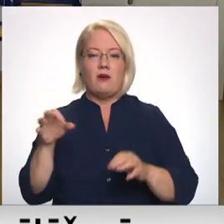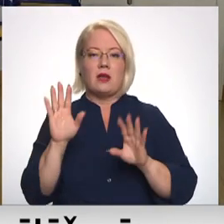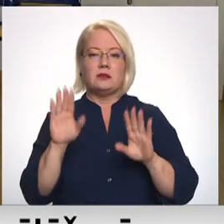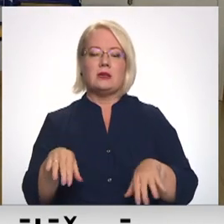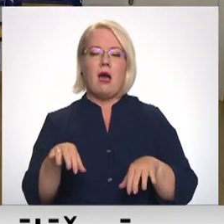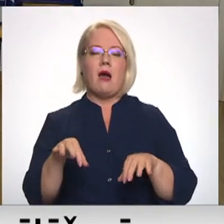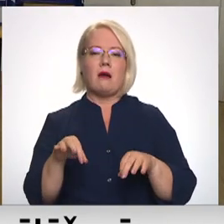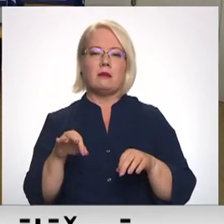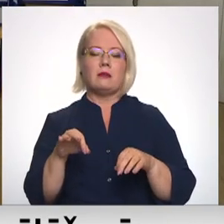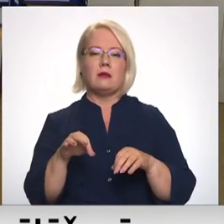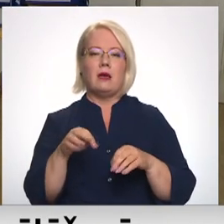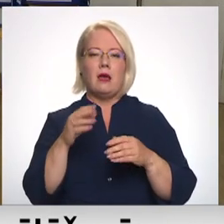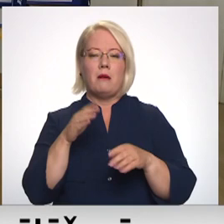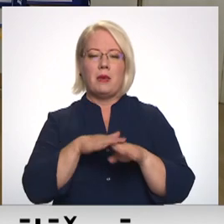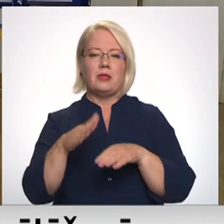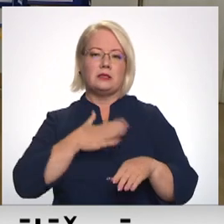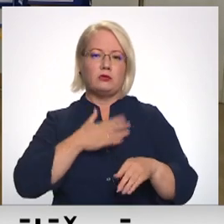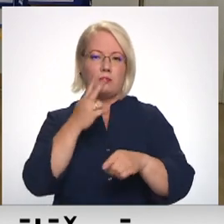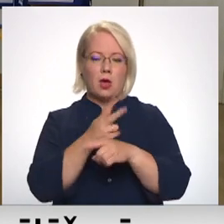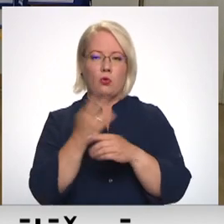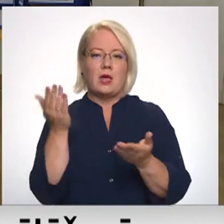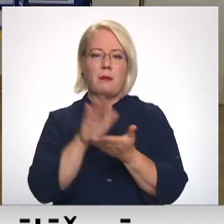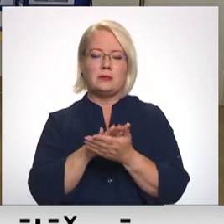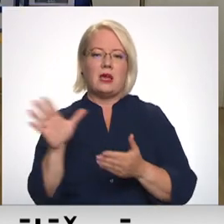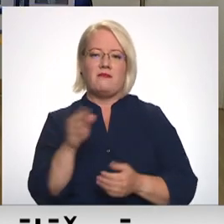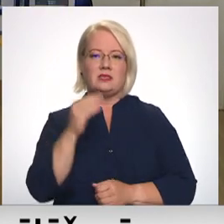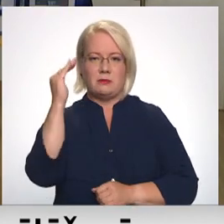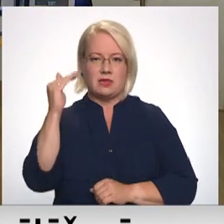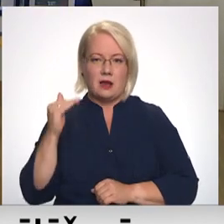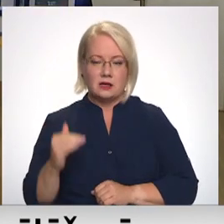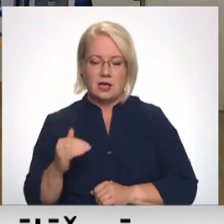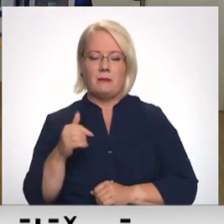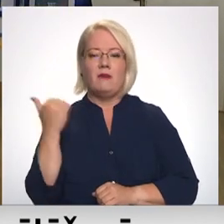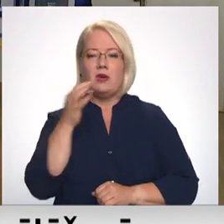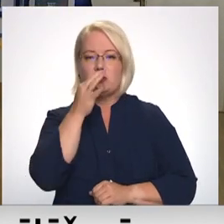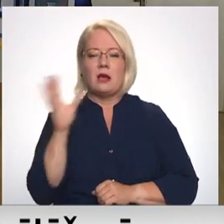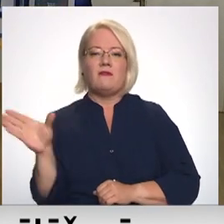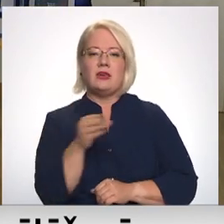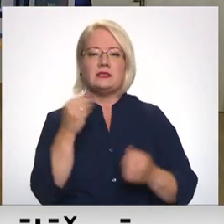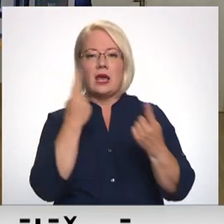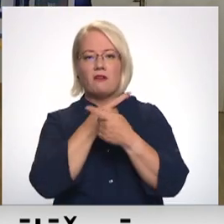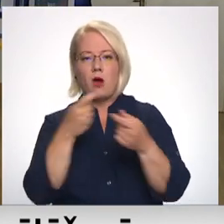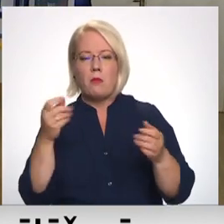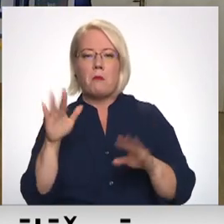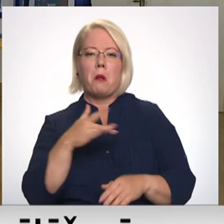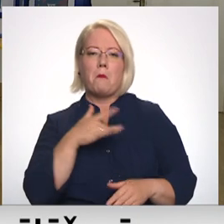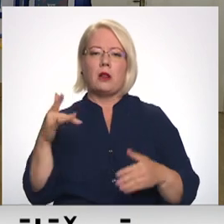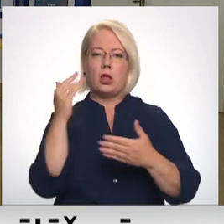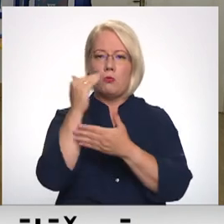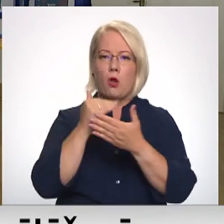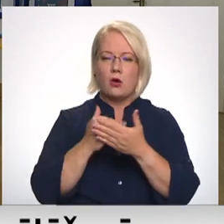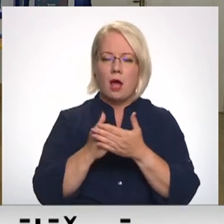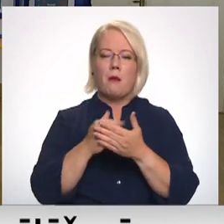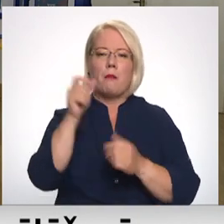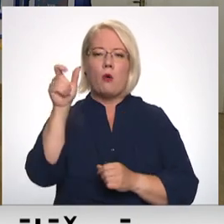iepazīties ar partiju programām par šiem kandidātiem? Jā, visa informācija par kandidātiem un partiju programām ir pieejama